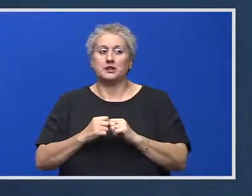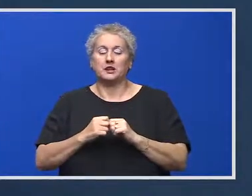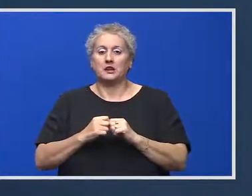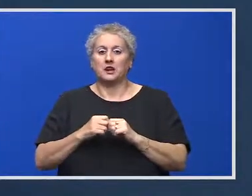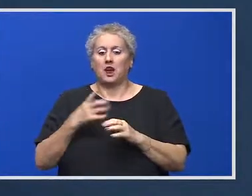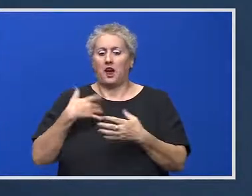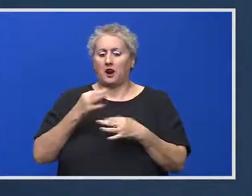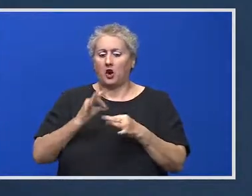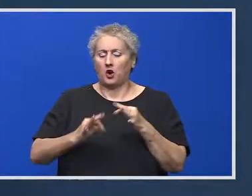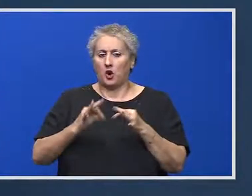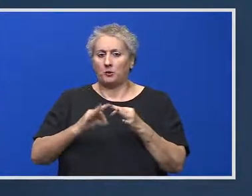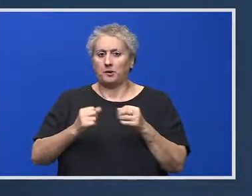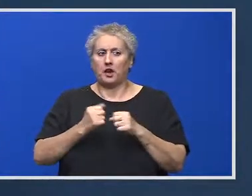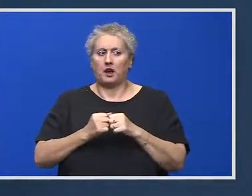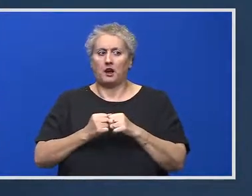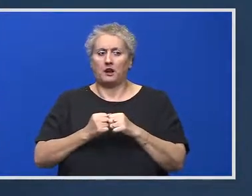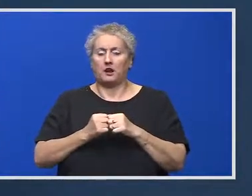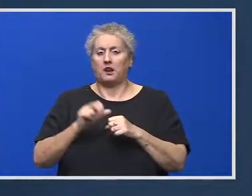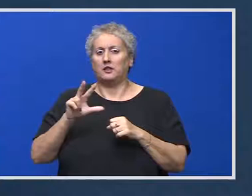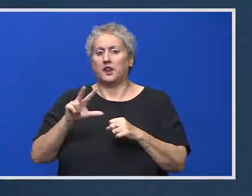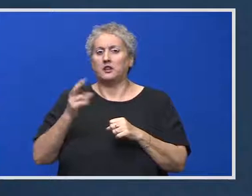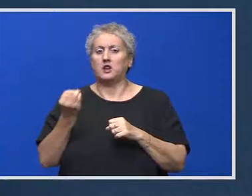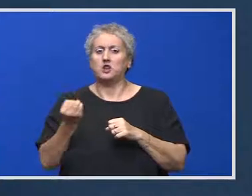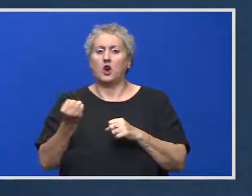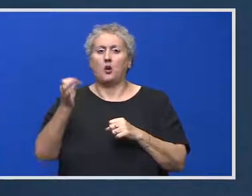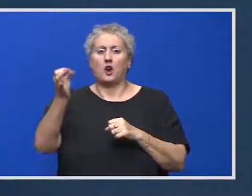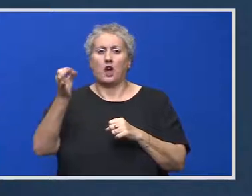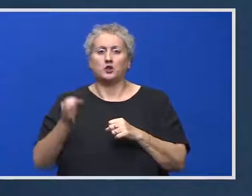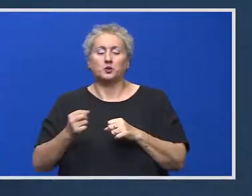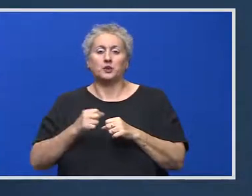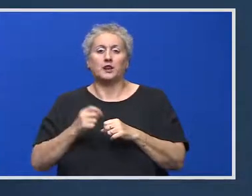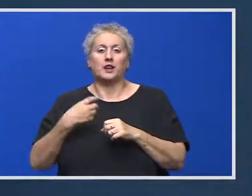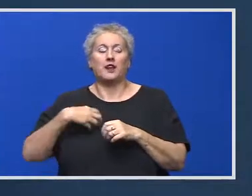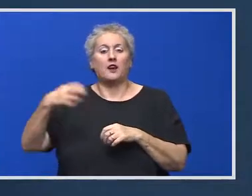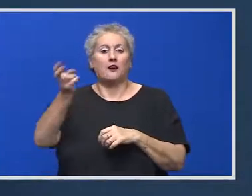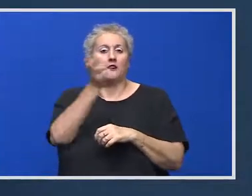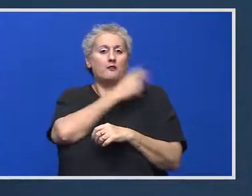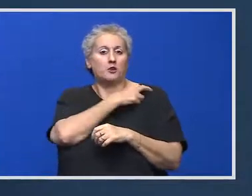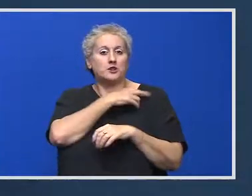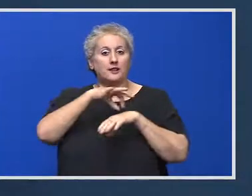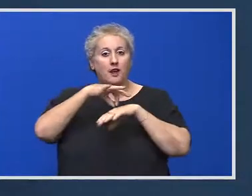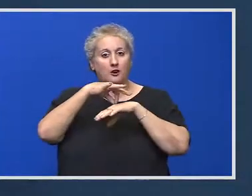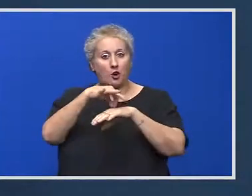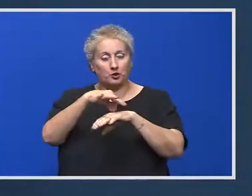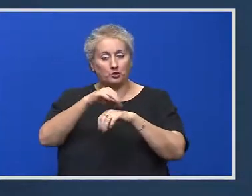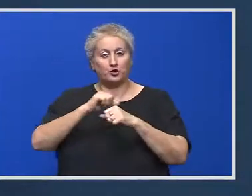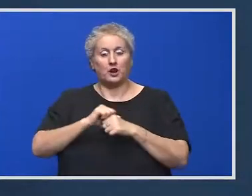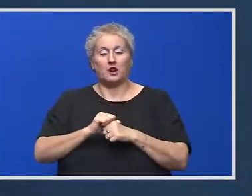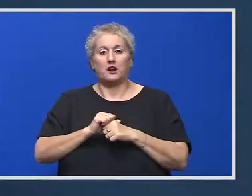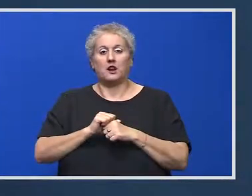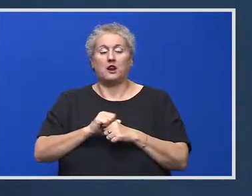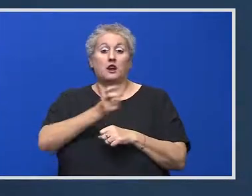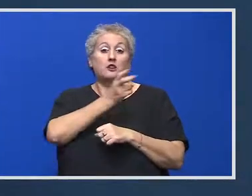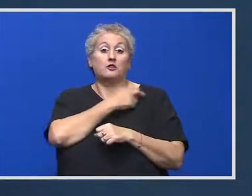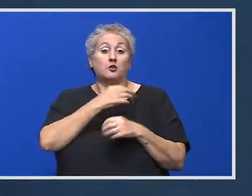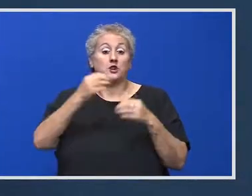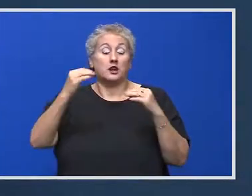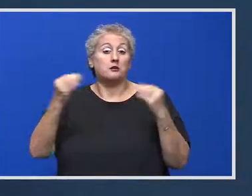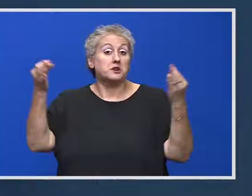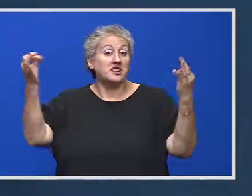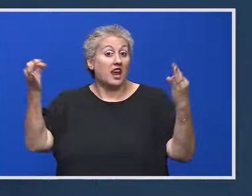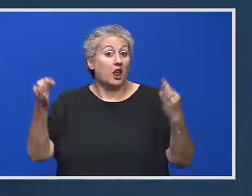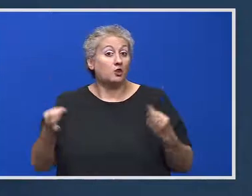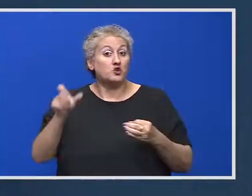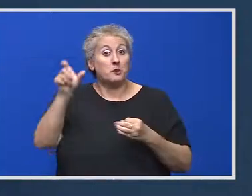anunțat restructurări massive. 39% din funcțiile de conducere, 30% din cele de execuție. Știați de aceste